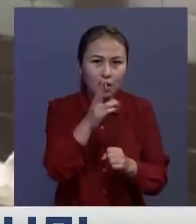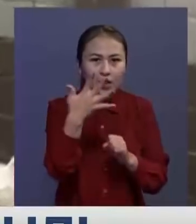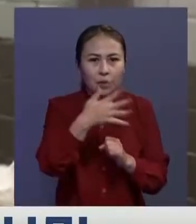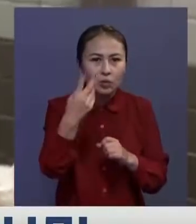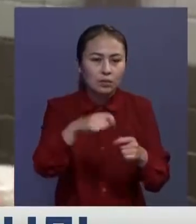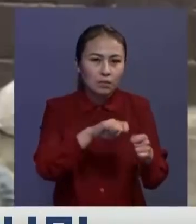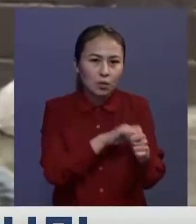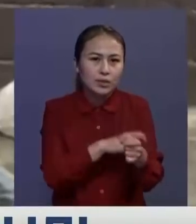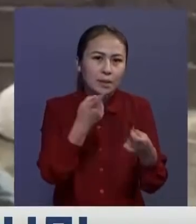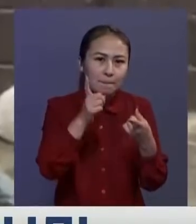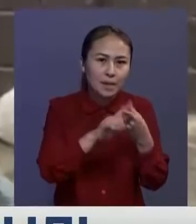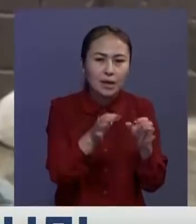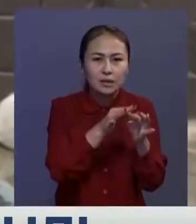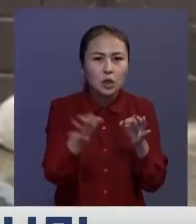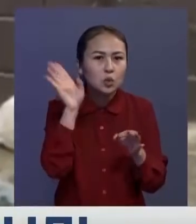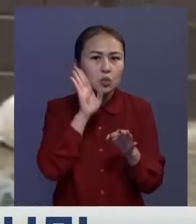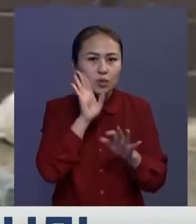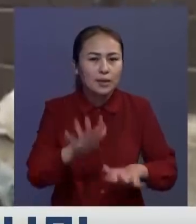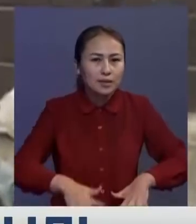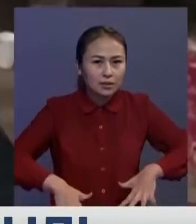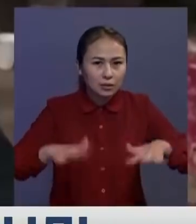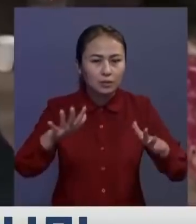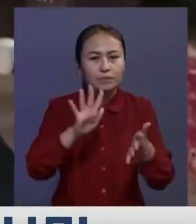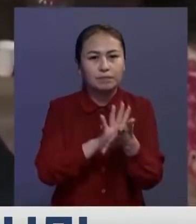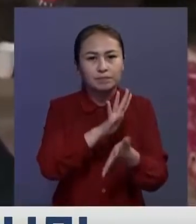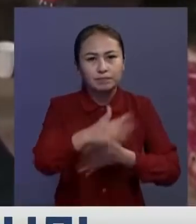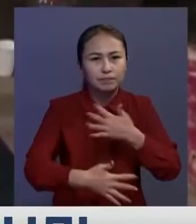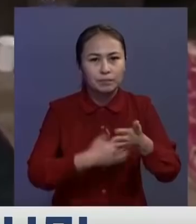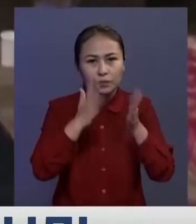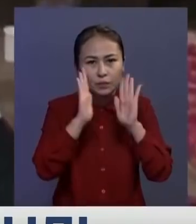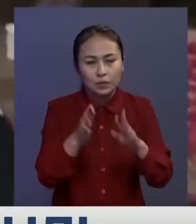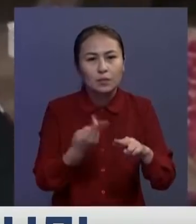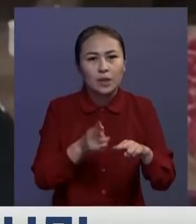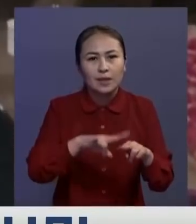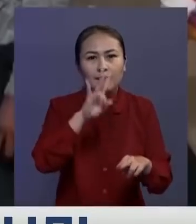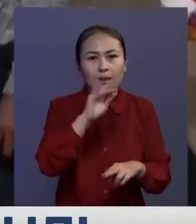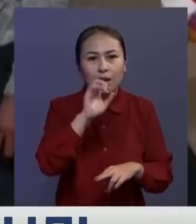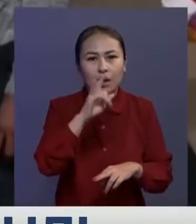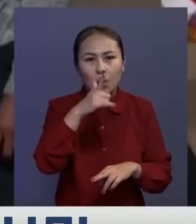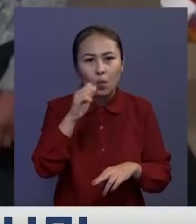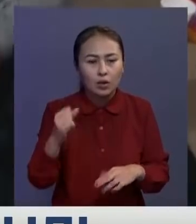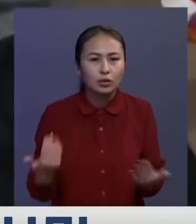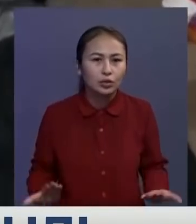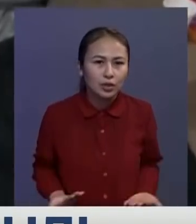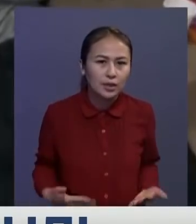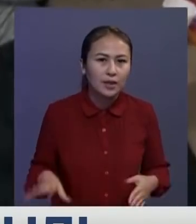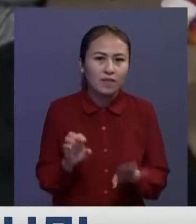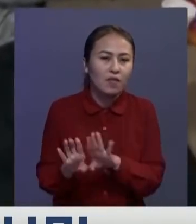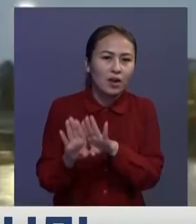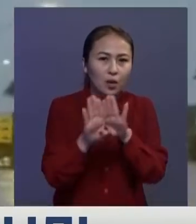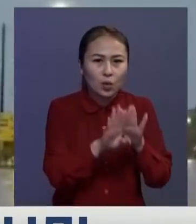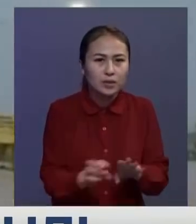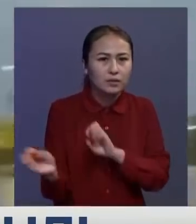метр, осыған байланыстаймақта су тастықынымен лай көш күні жүреттеген қауып бар. Сондықтан Никарагуа бейлігі тұрғындарды жаппай